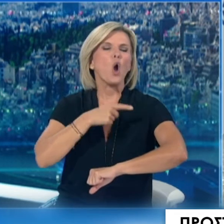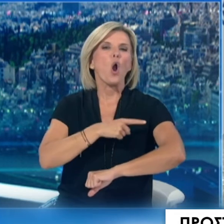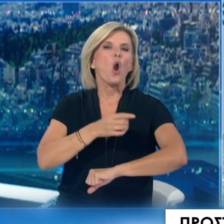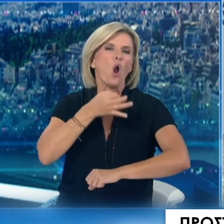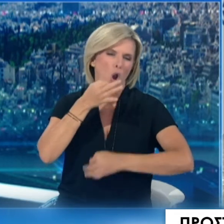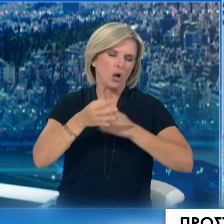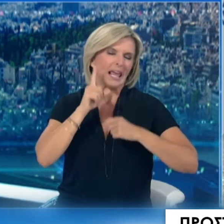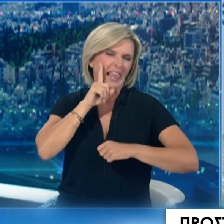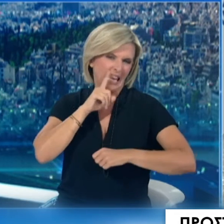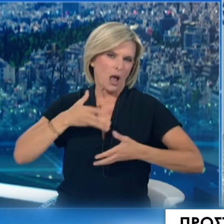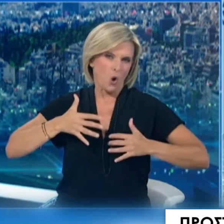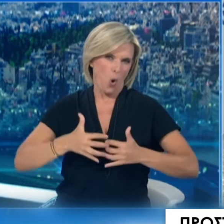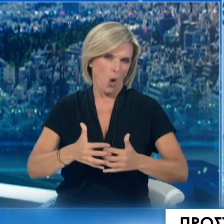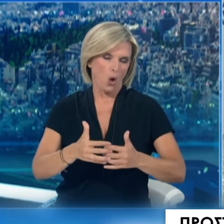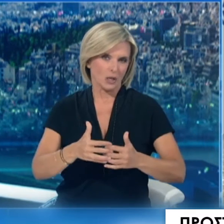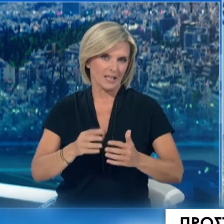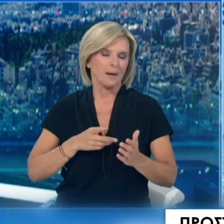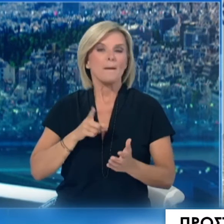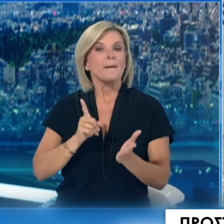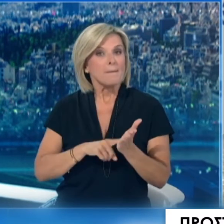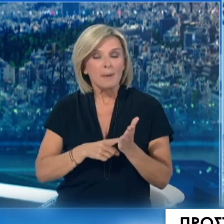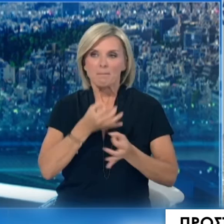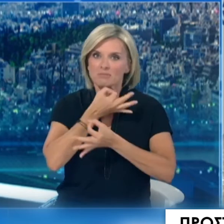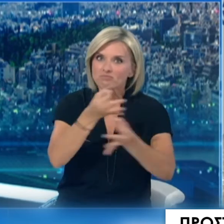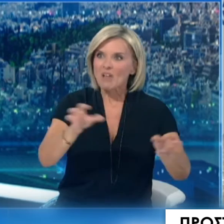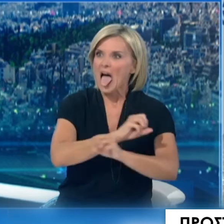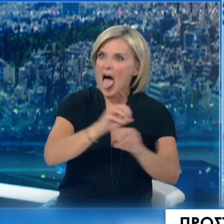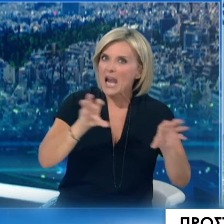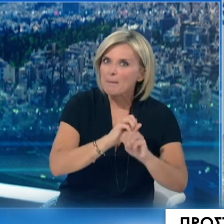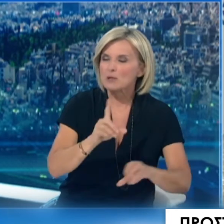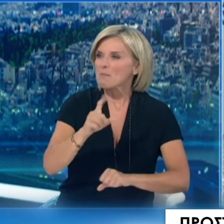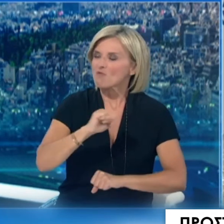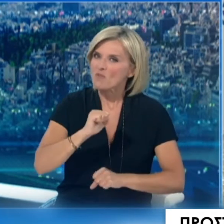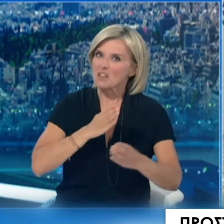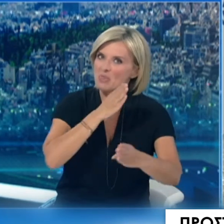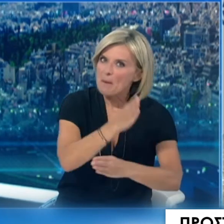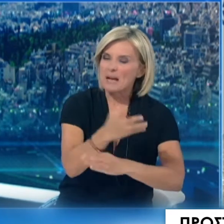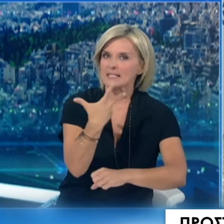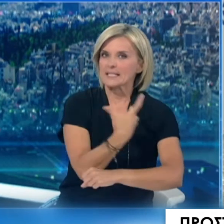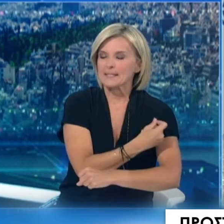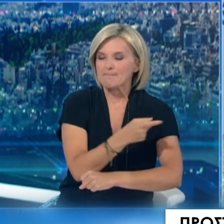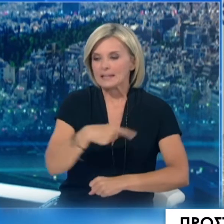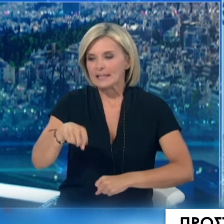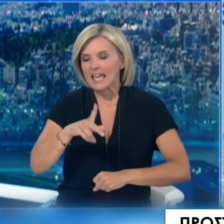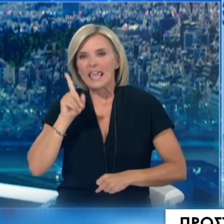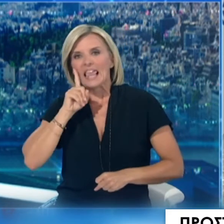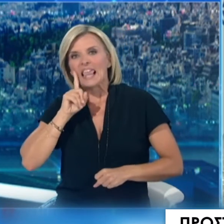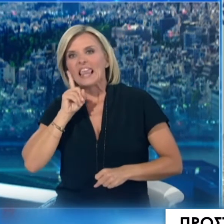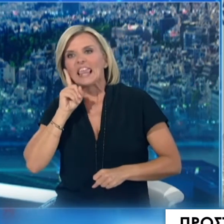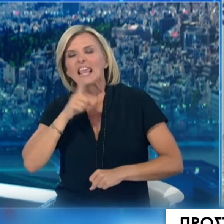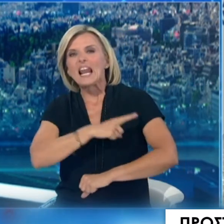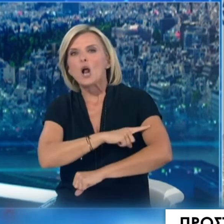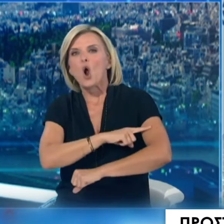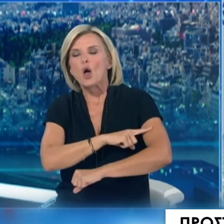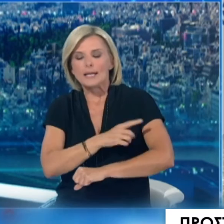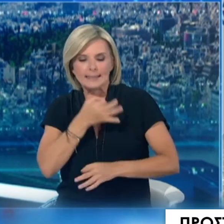δισταγμό που μεταφέρεται και στις γκίους Επομένως πάνω σε αυτό το θέμα πάλι η ενημέρωση μου